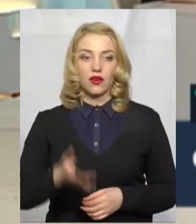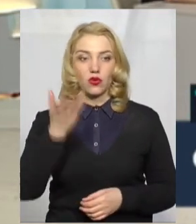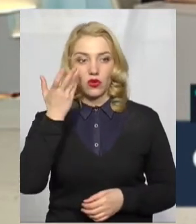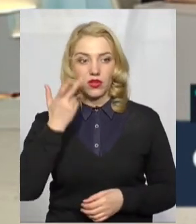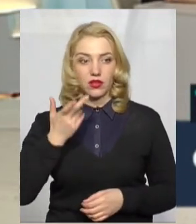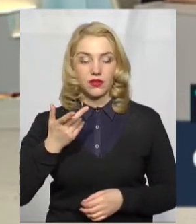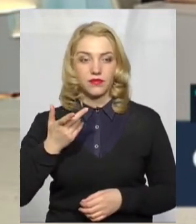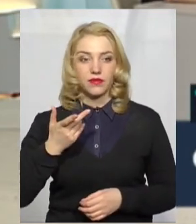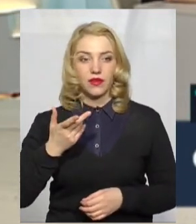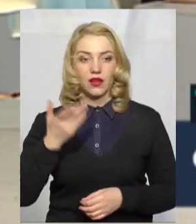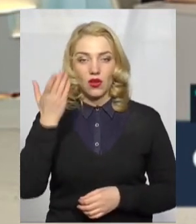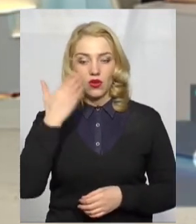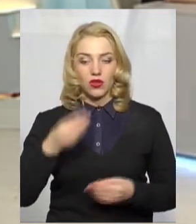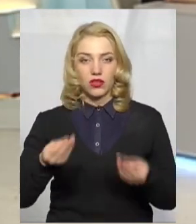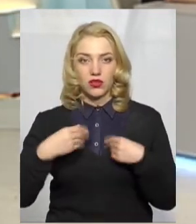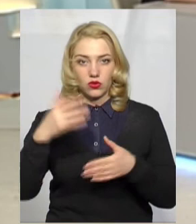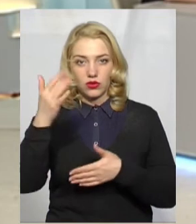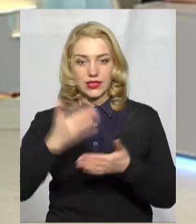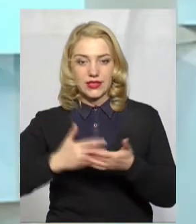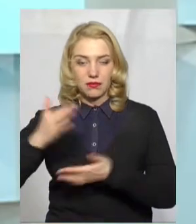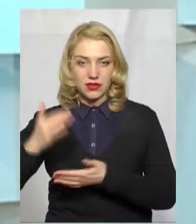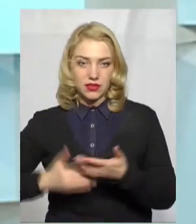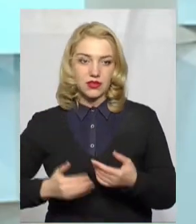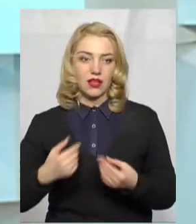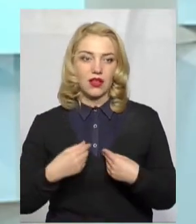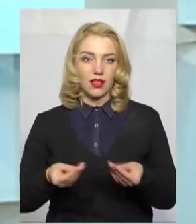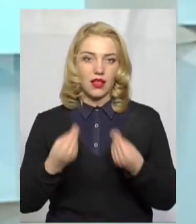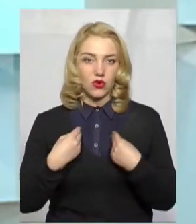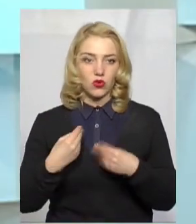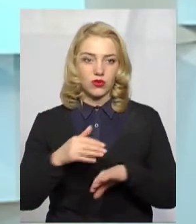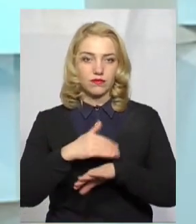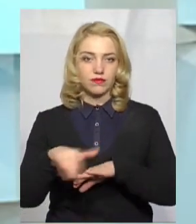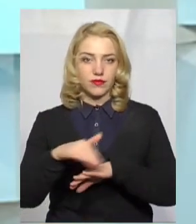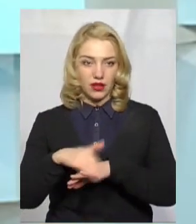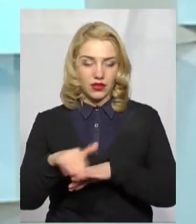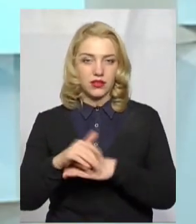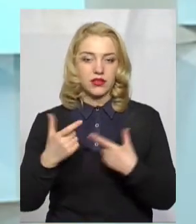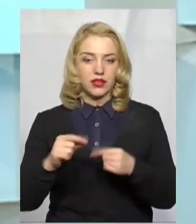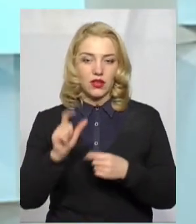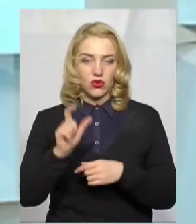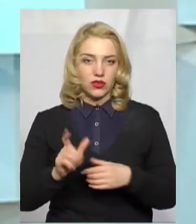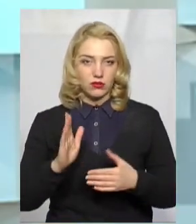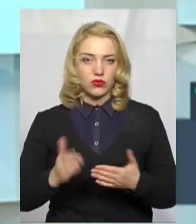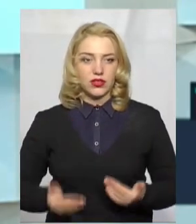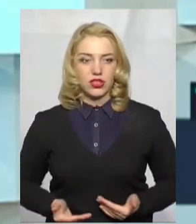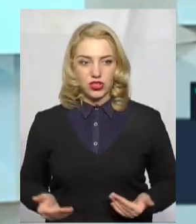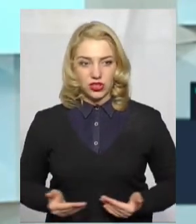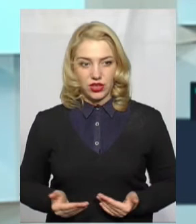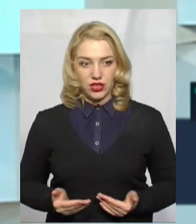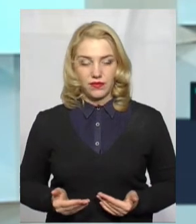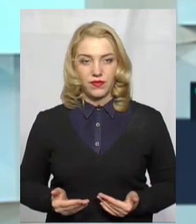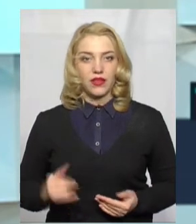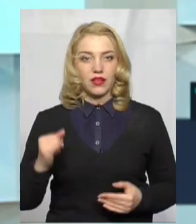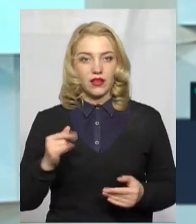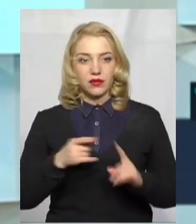Коли надають списки, відповідно дають місце, де вказують, де безпосередньо будуть жити. І